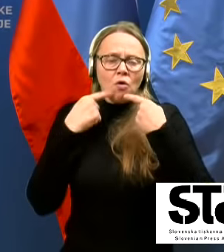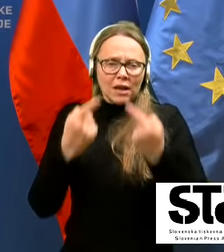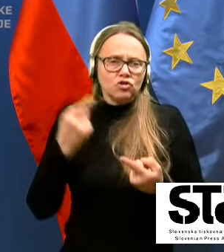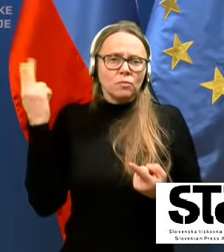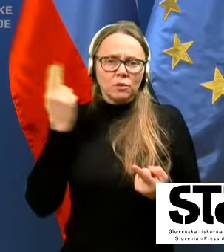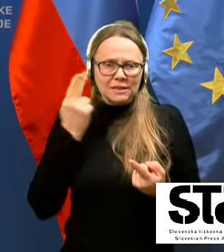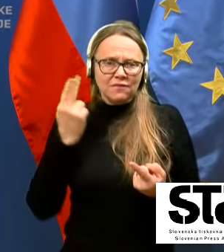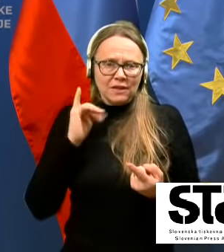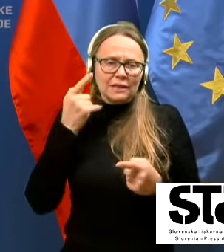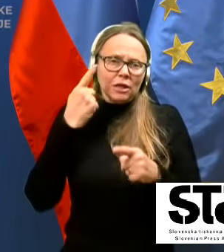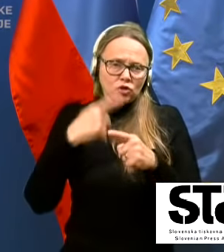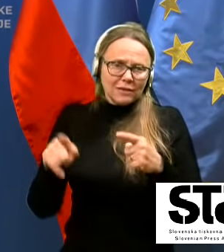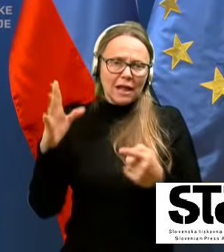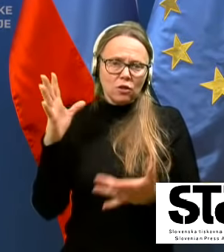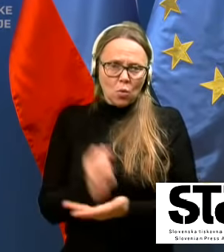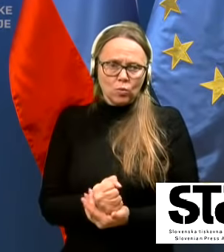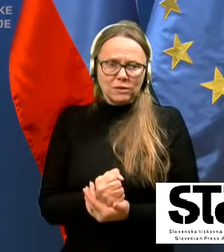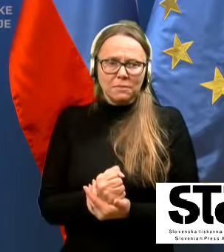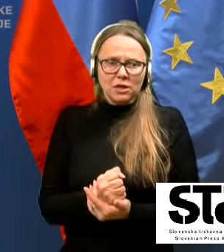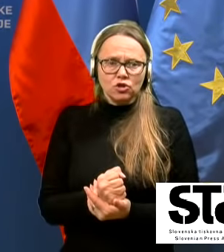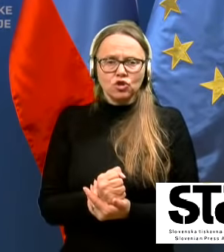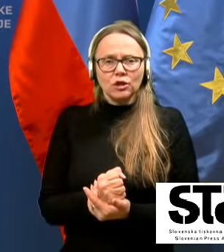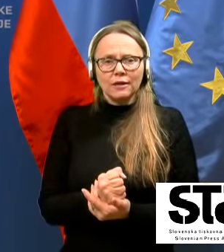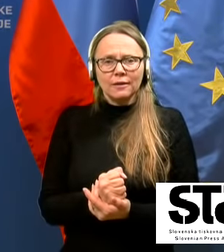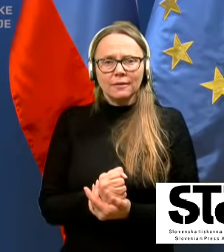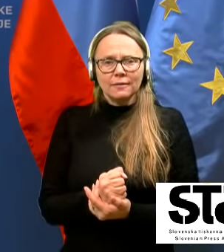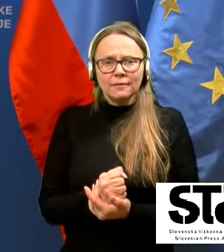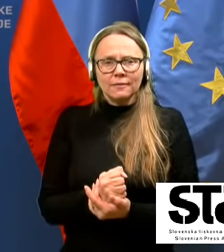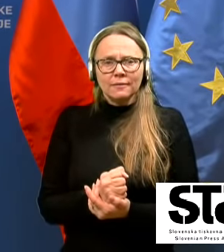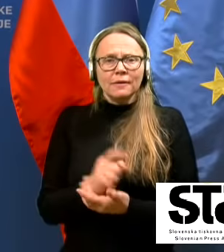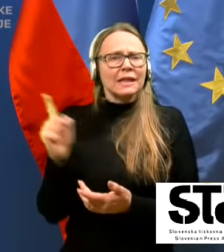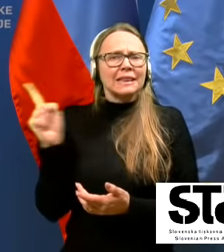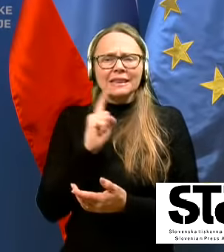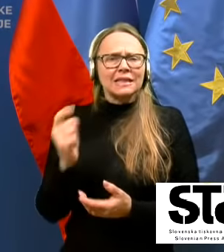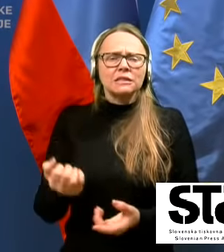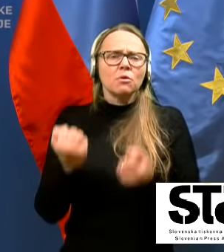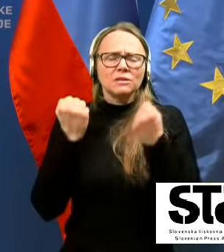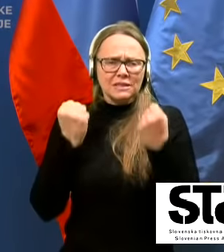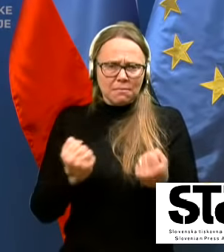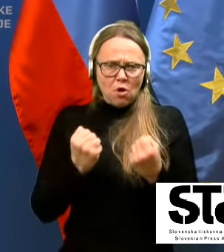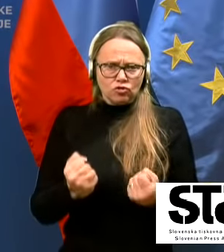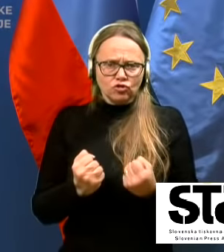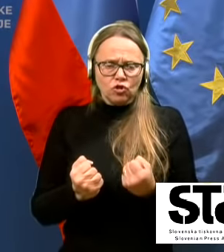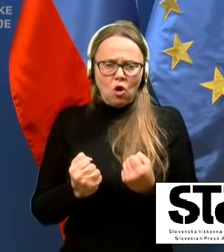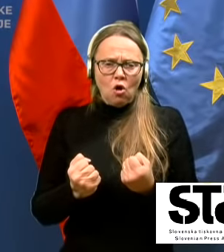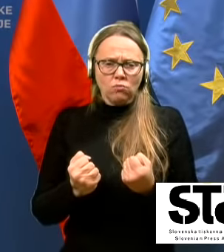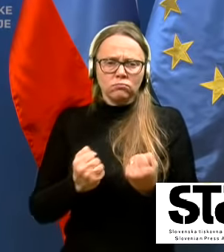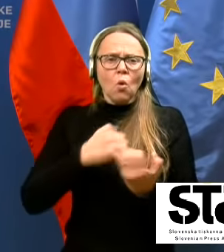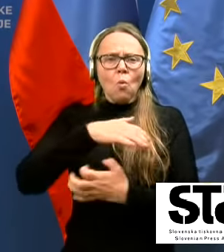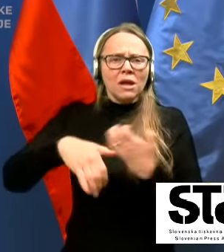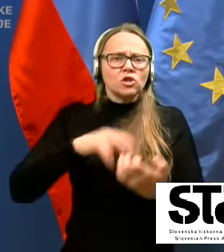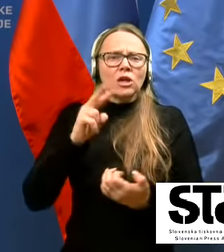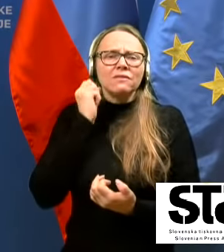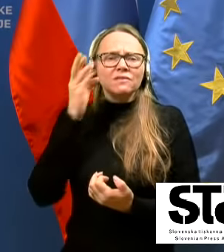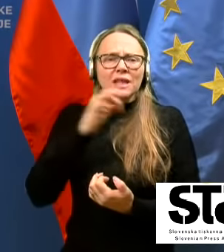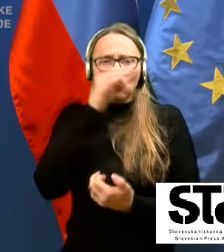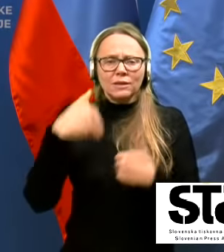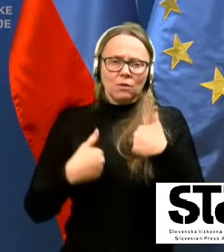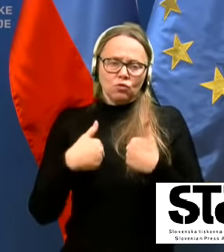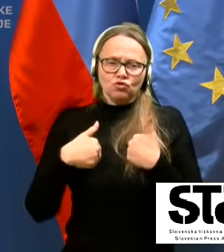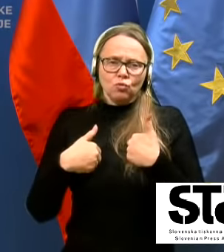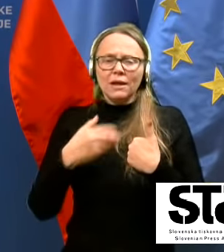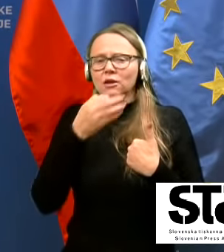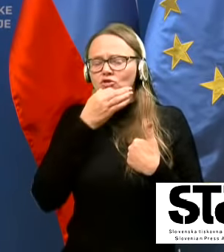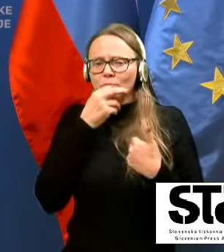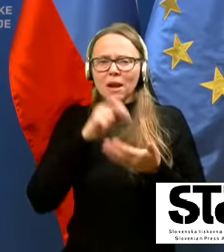seveda, da so delno uspešni. Mi smo zelo posegli v vsakodnevno življenje, pa čeprav, seveda,